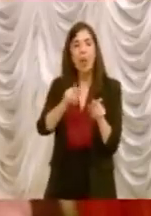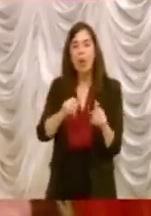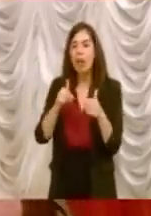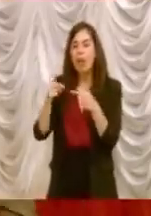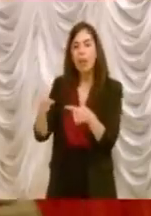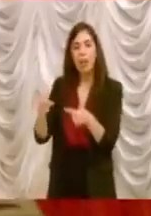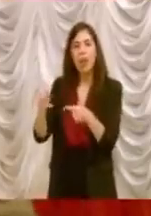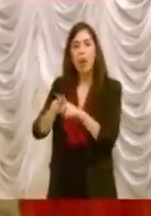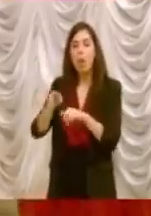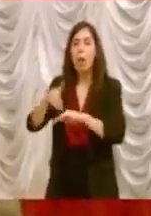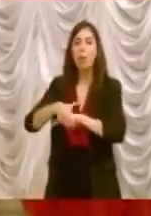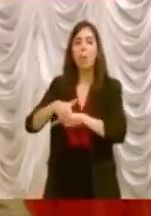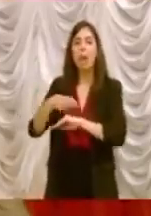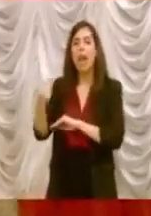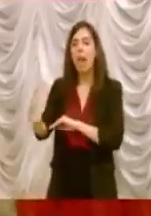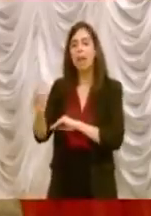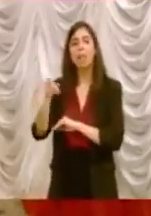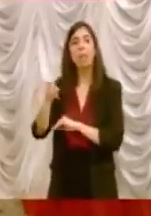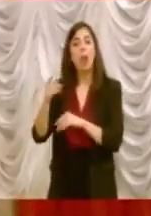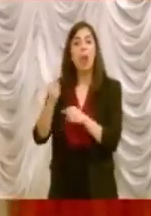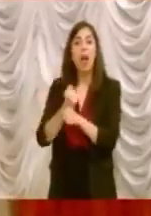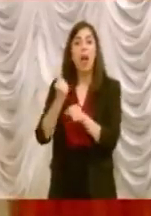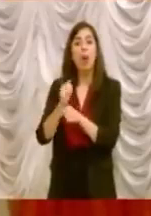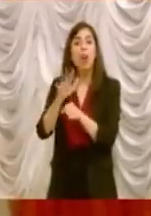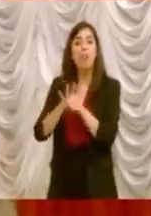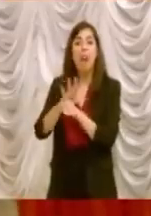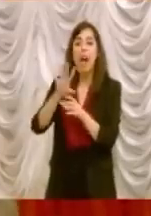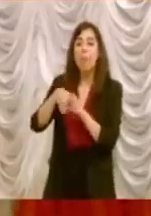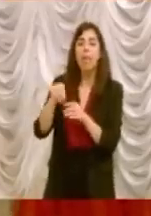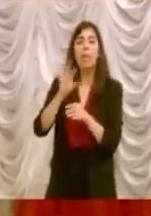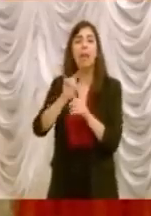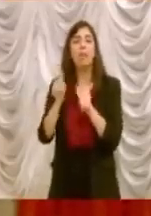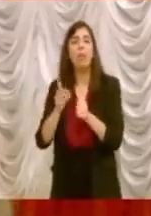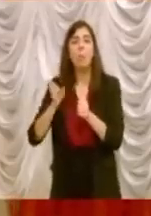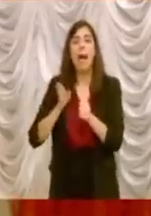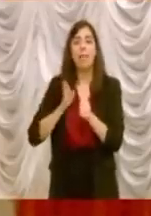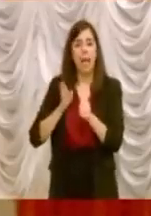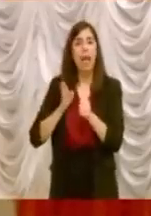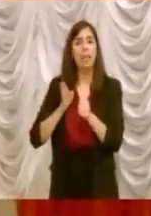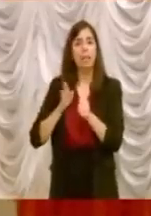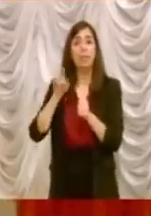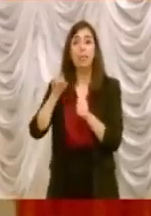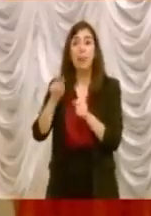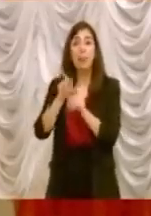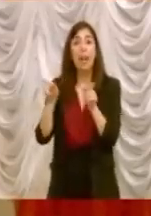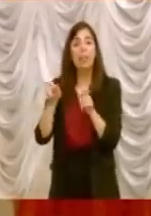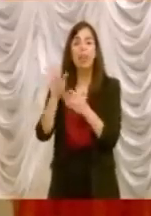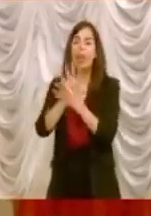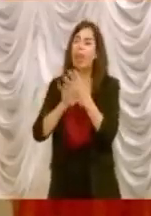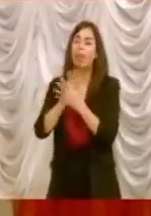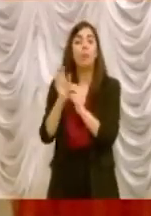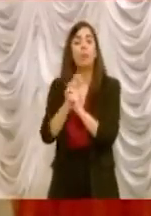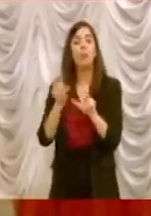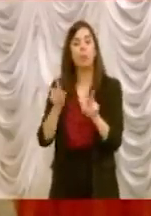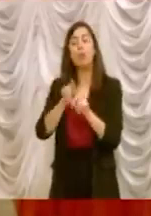in prestito per lavorare nelle famiglie, per lavorare come badanti, come colf, non saranno invisibili